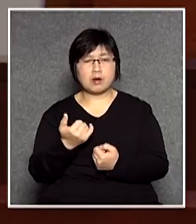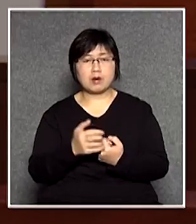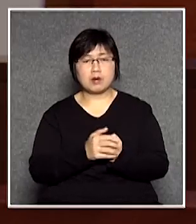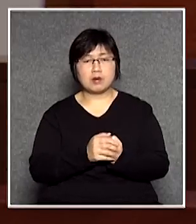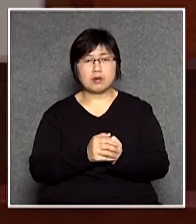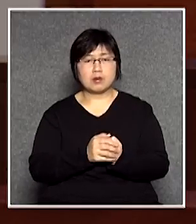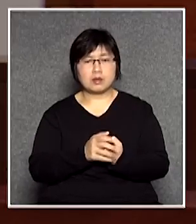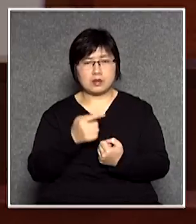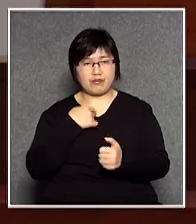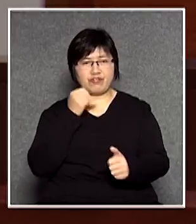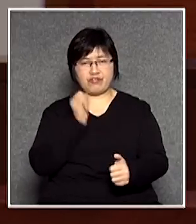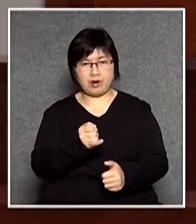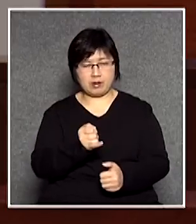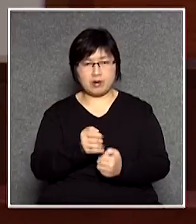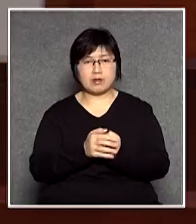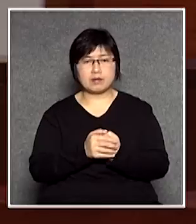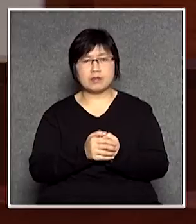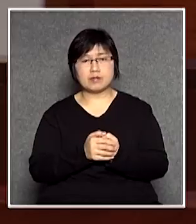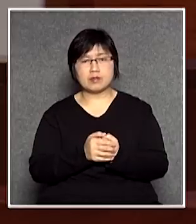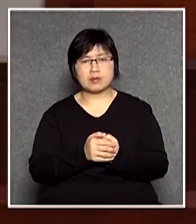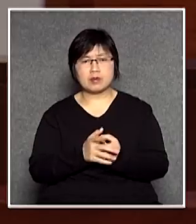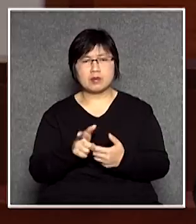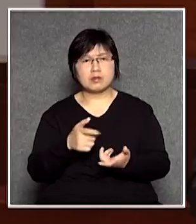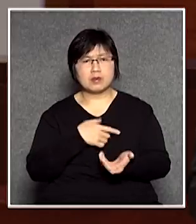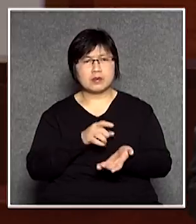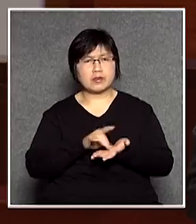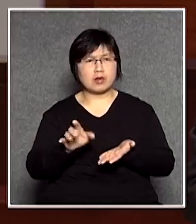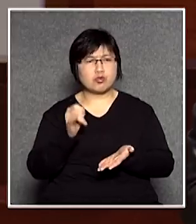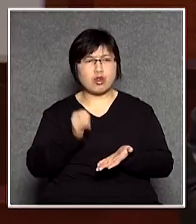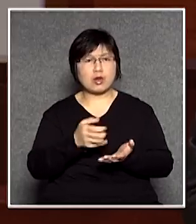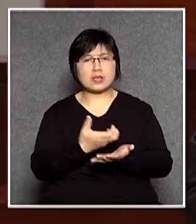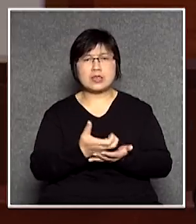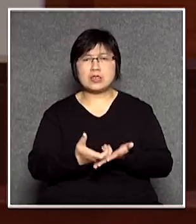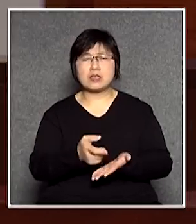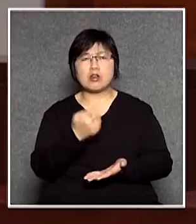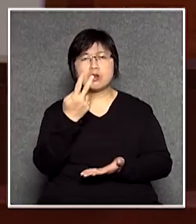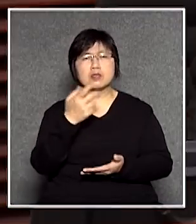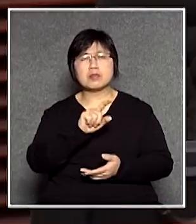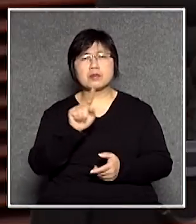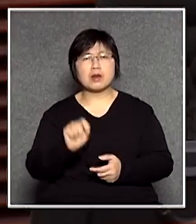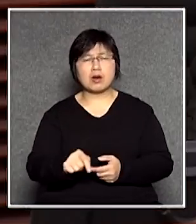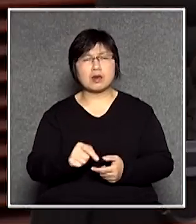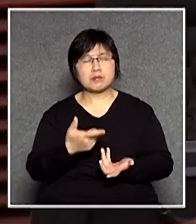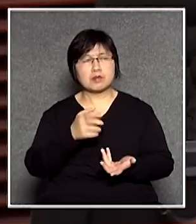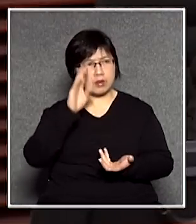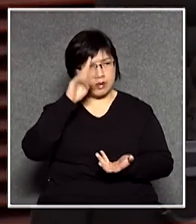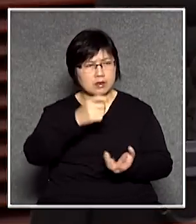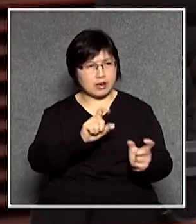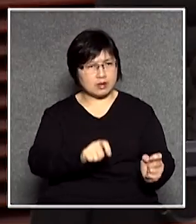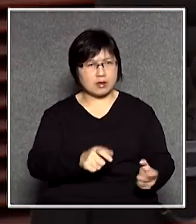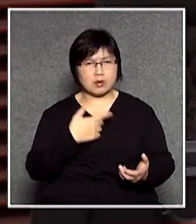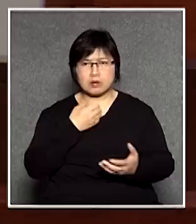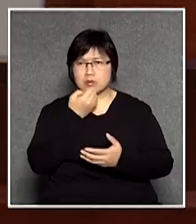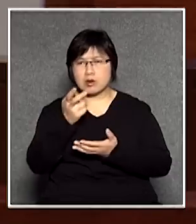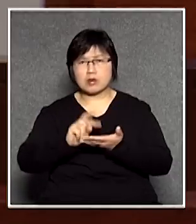所以你才要懲罰他那為什麼要刪除最後兩個字呢我希望局長一間可以解釋本席提出的修正案